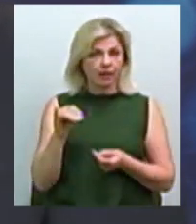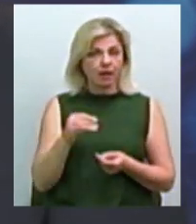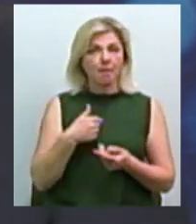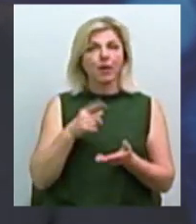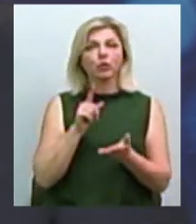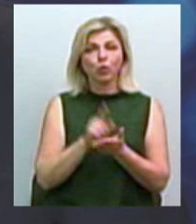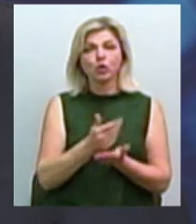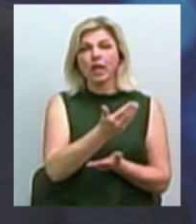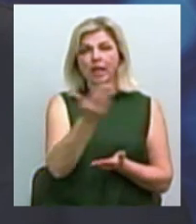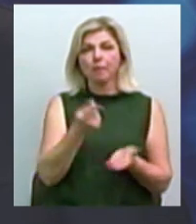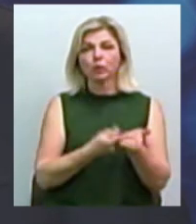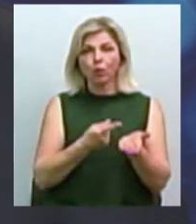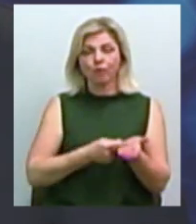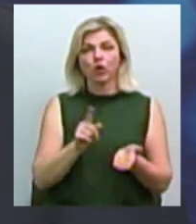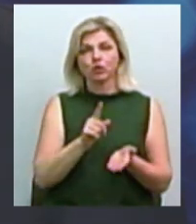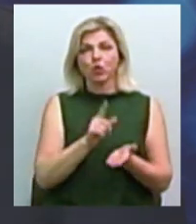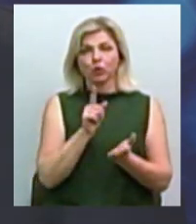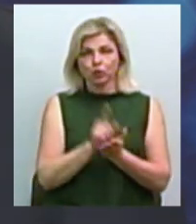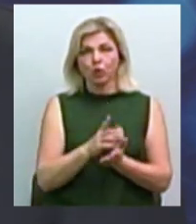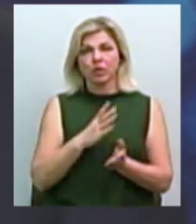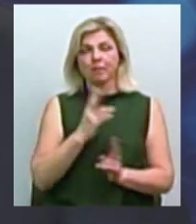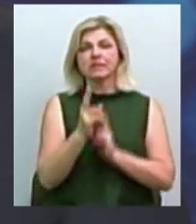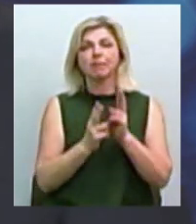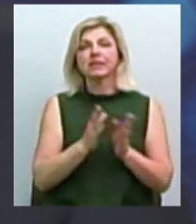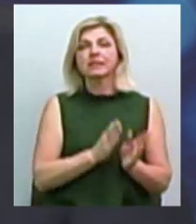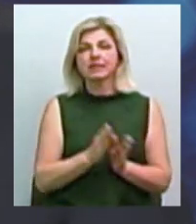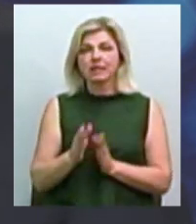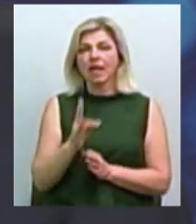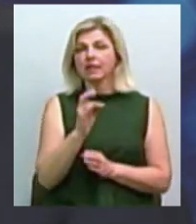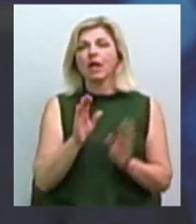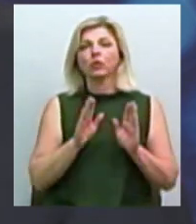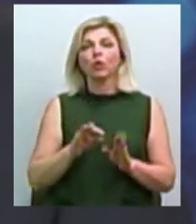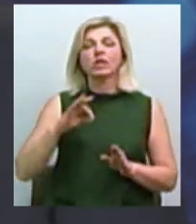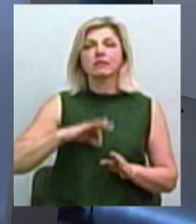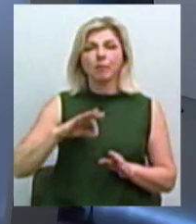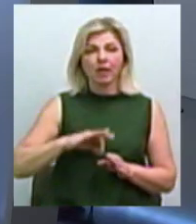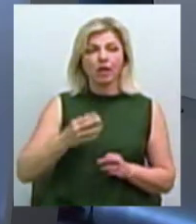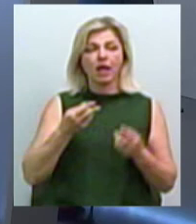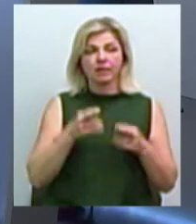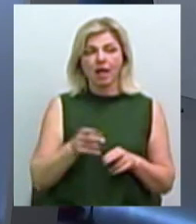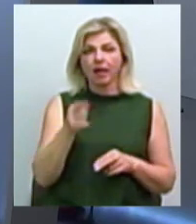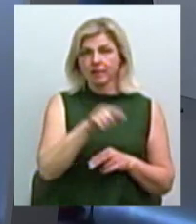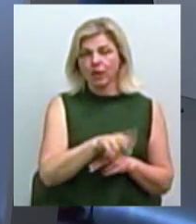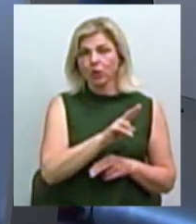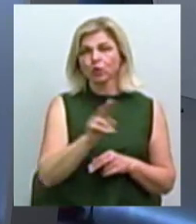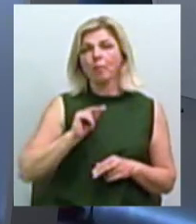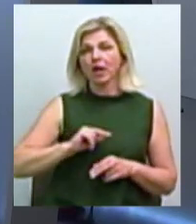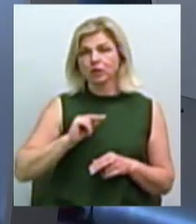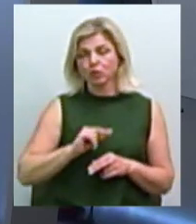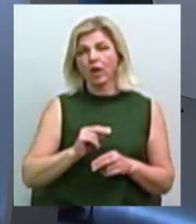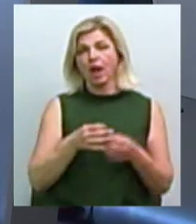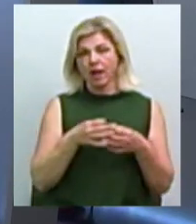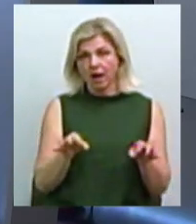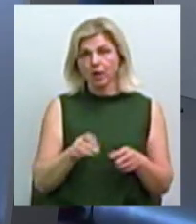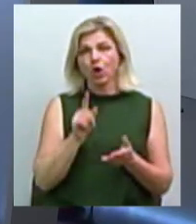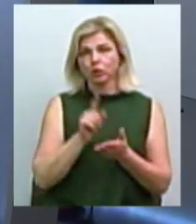маємо їм доводити, що має бути змінена система не тільки застосування РРО для тих, хто працює легально. Має бути